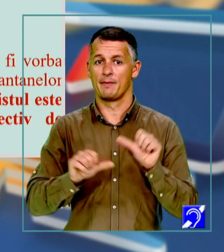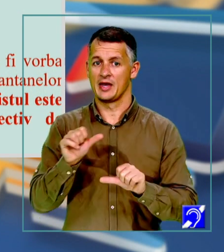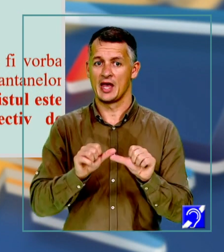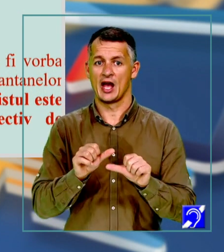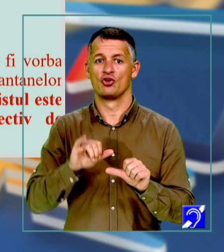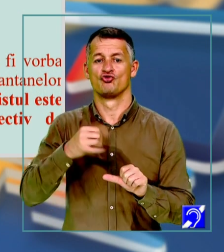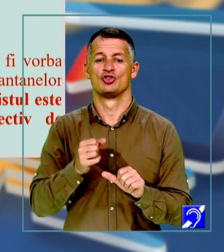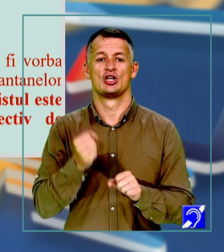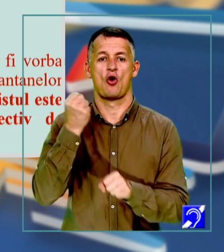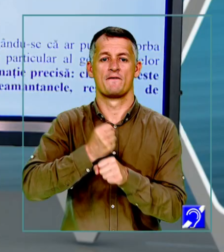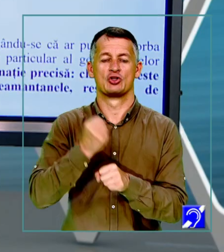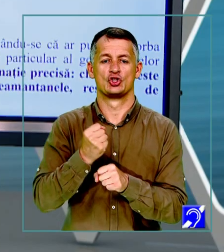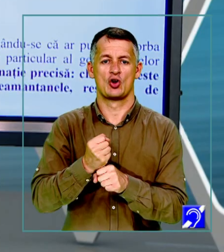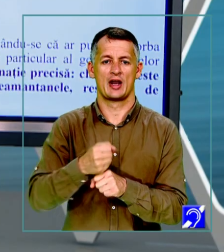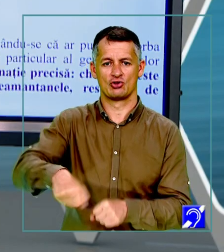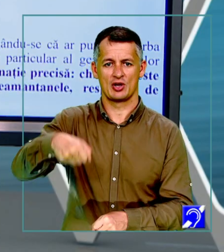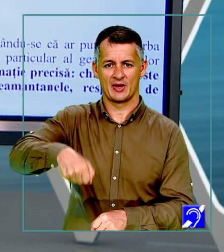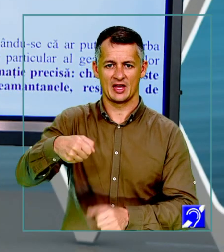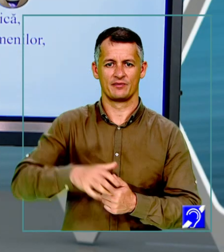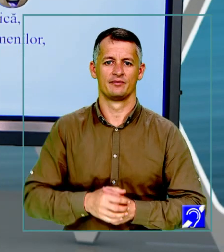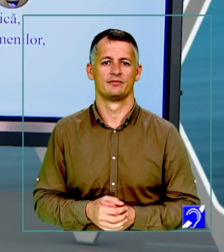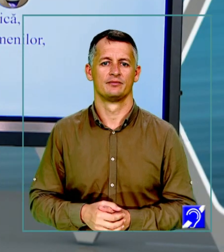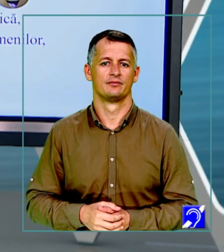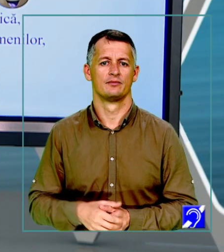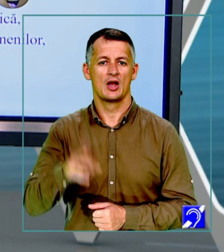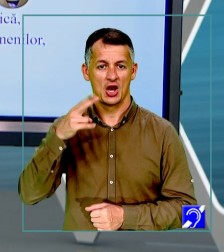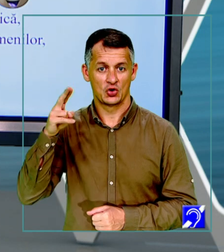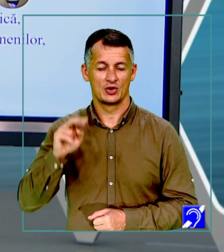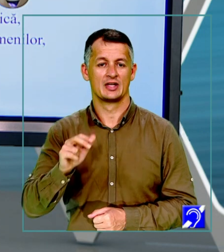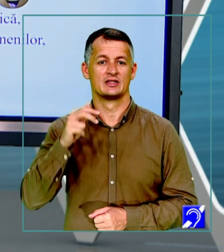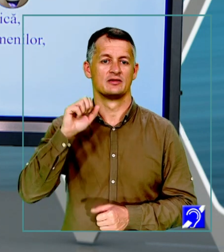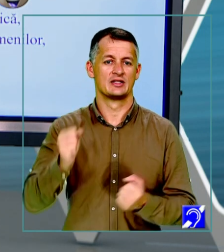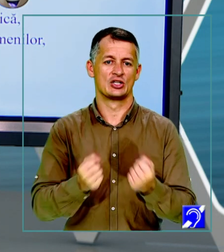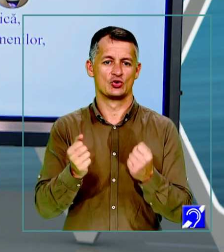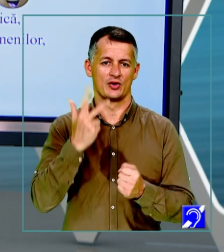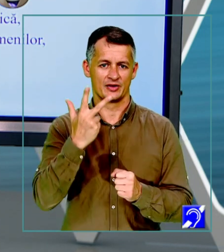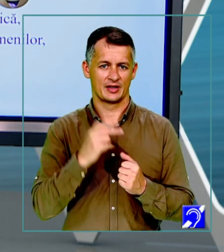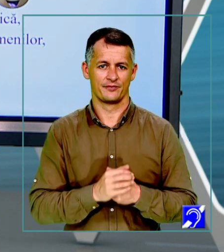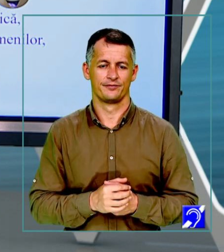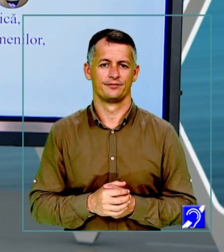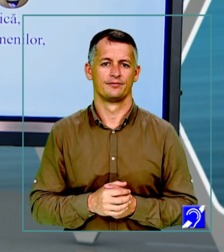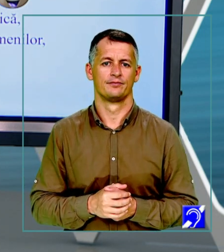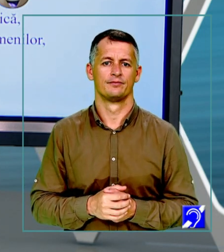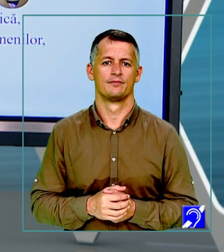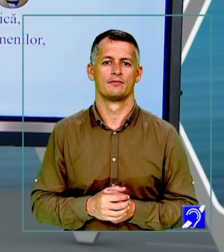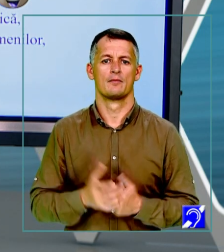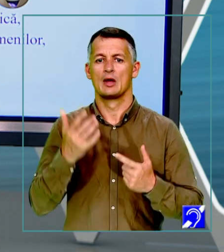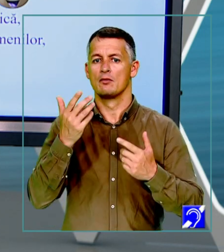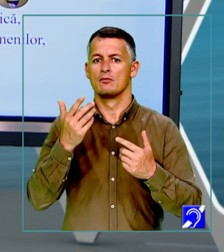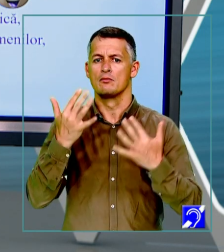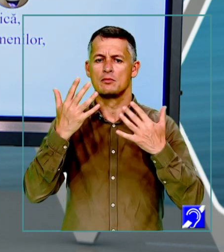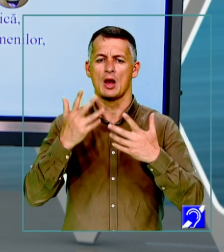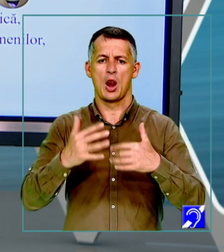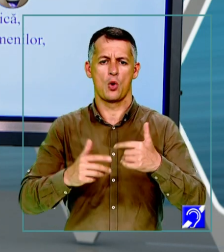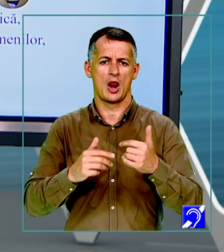confecționarea geamantanelor. Mergem mai departe la exercițiul 3. Tot de tip grillă. Statistic, a doua